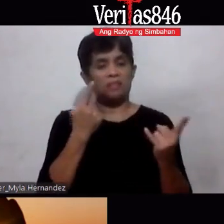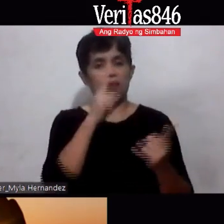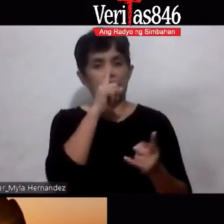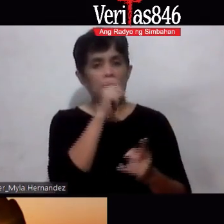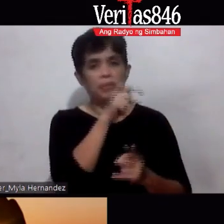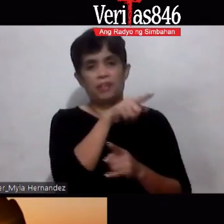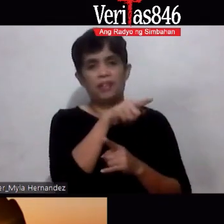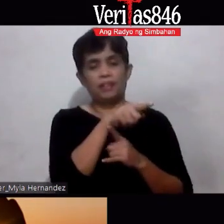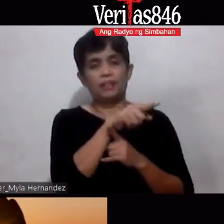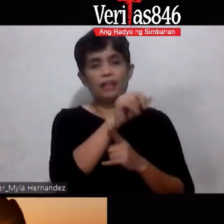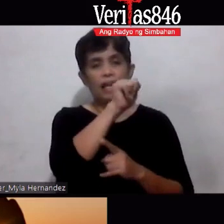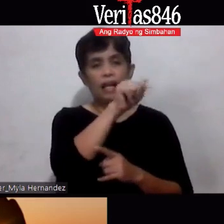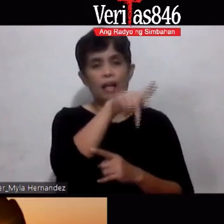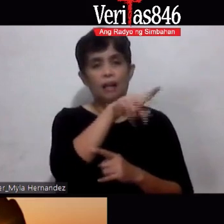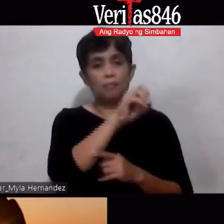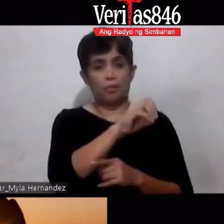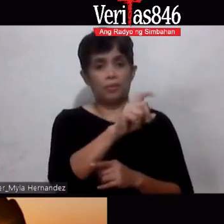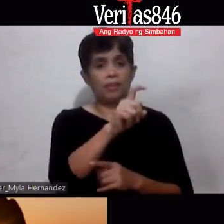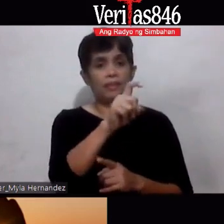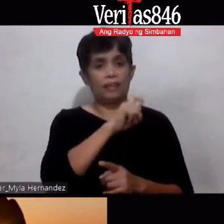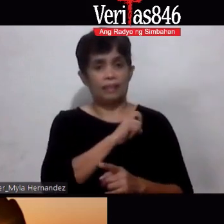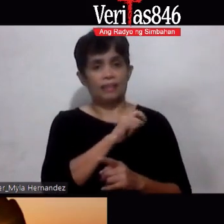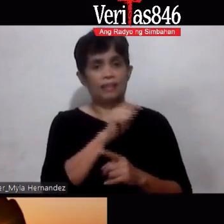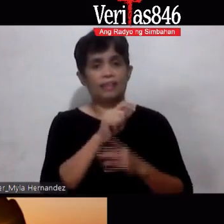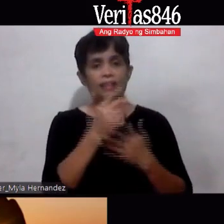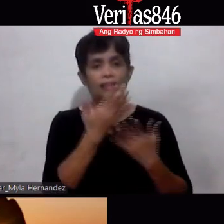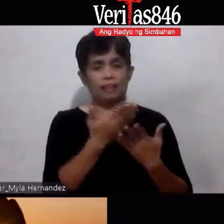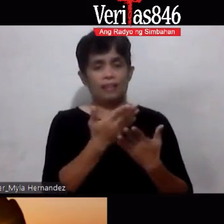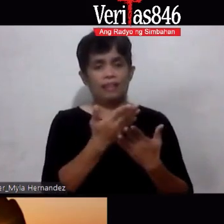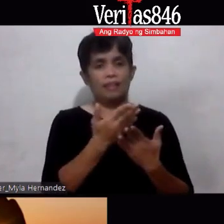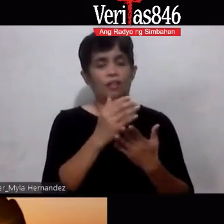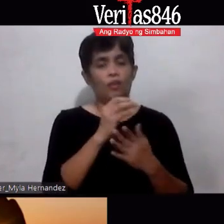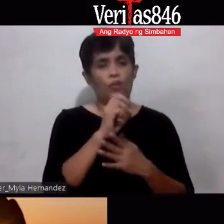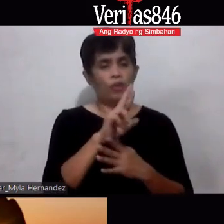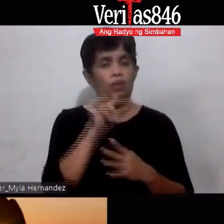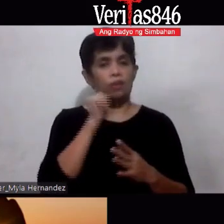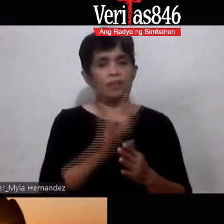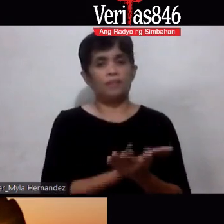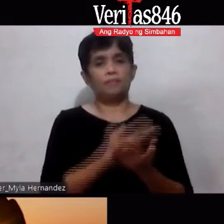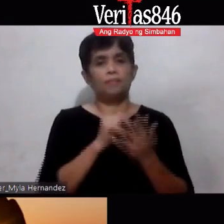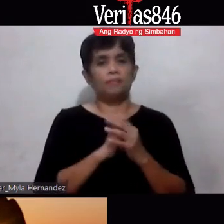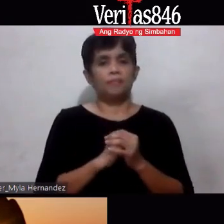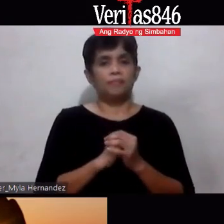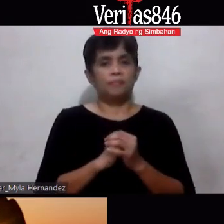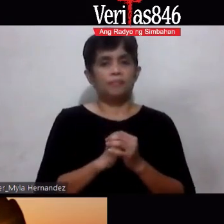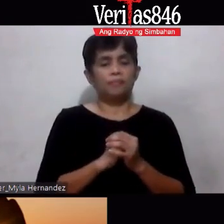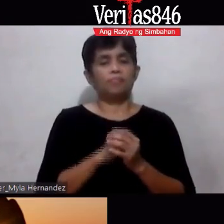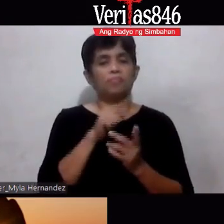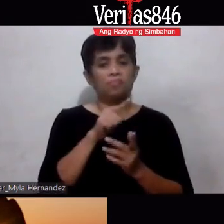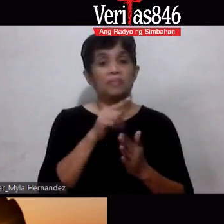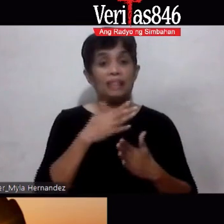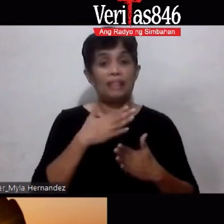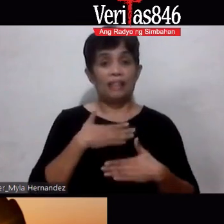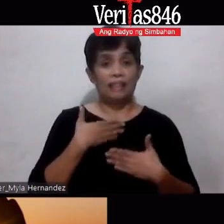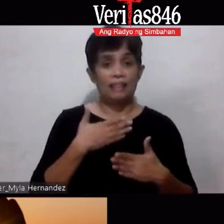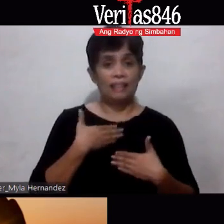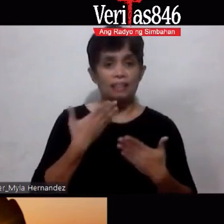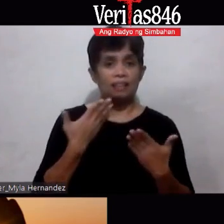so yung apo niya ang nag text sa akin apo niya o daughter niya na nag text sa akin so nakakatawa kasi